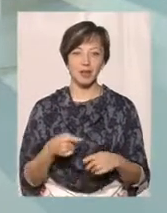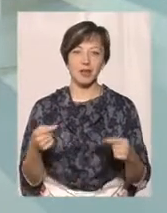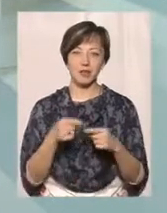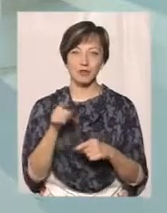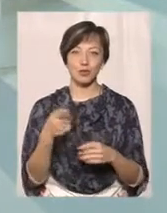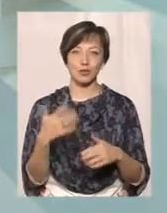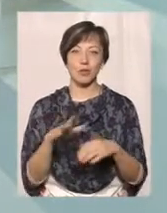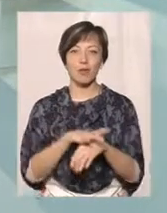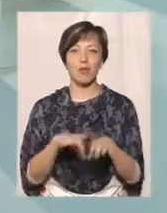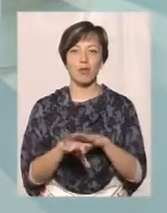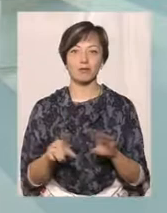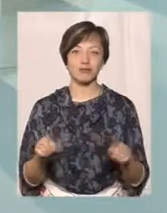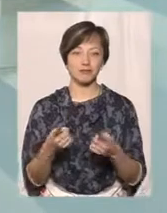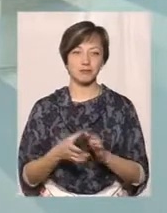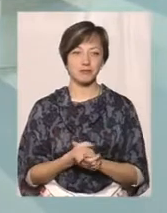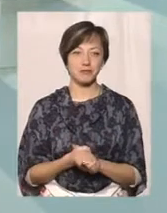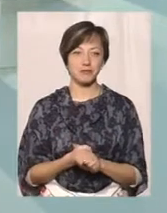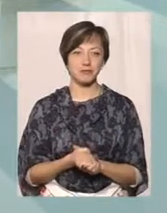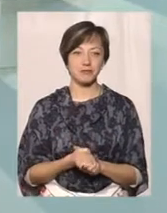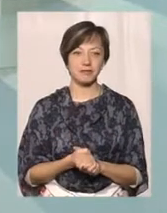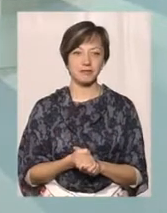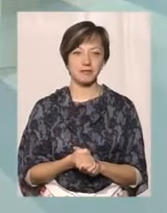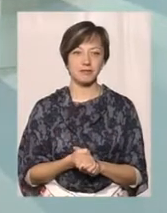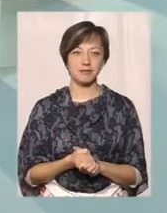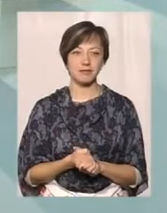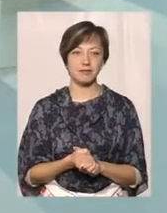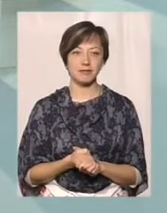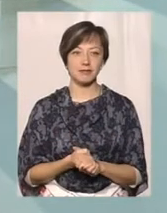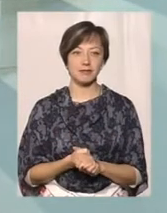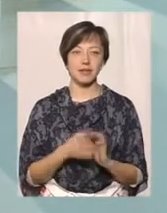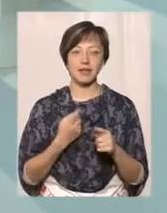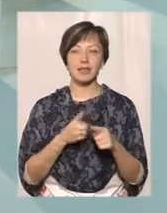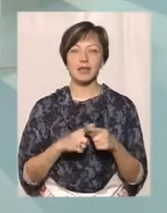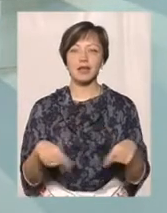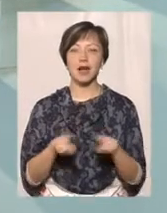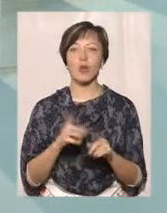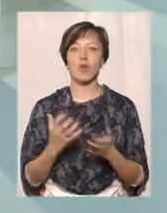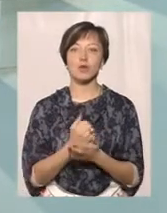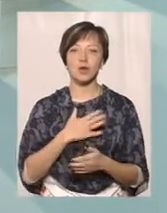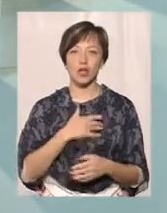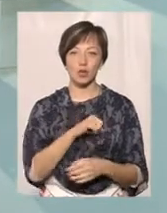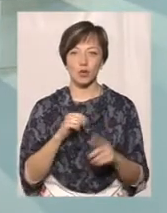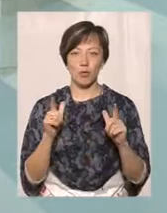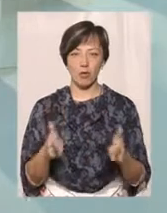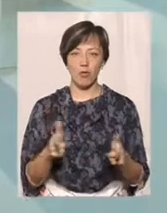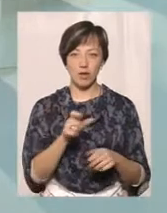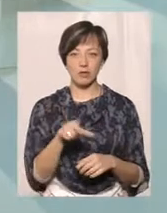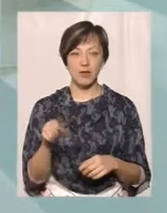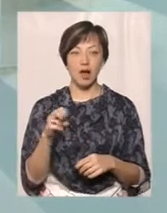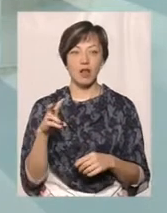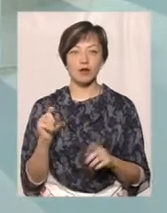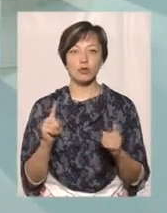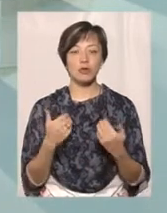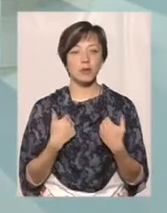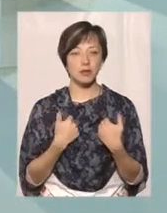вони взяли їх в полон. І це був такий успіх наших добровольців. Але що